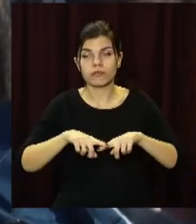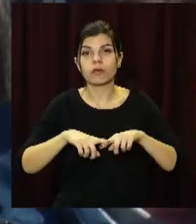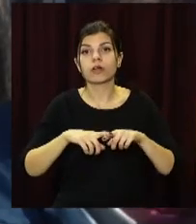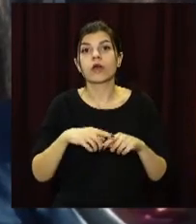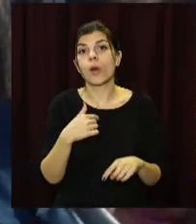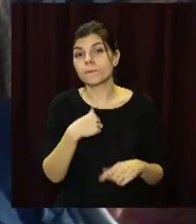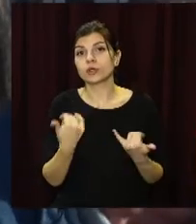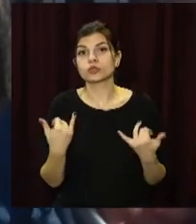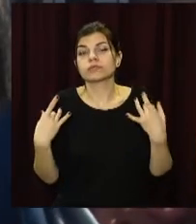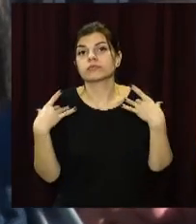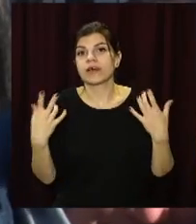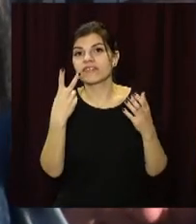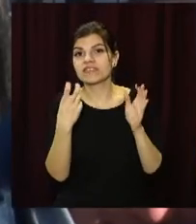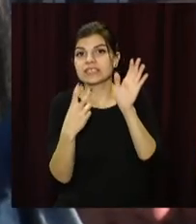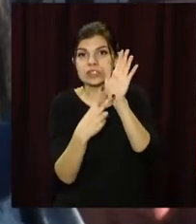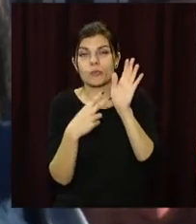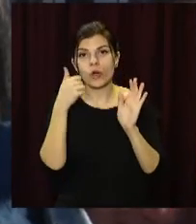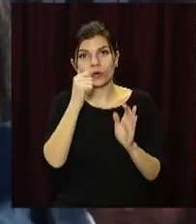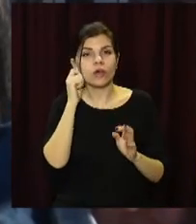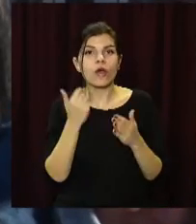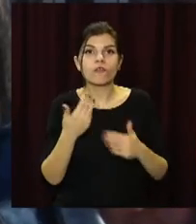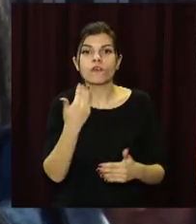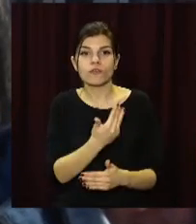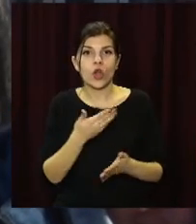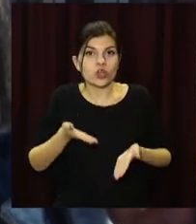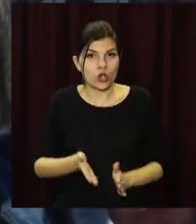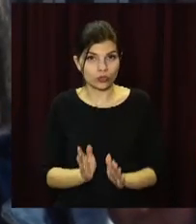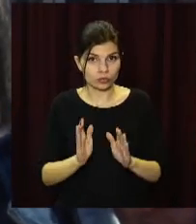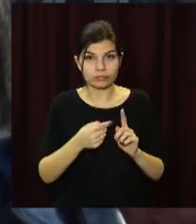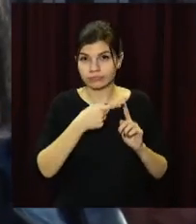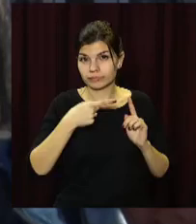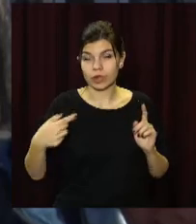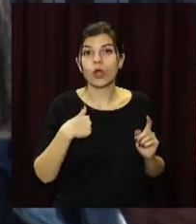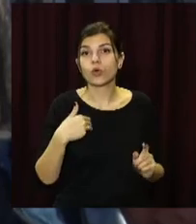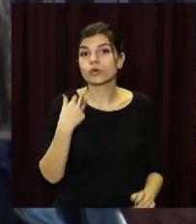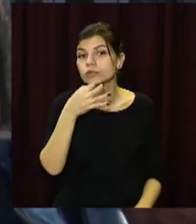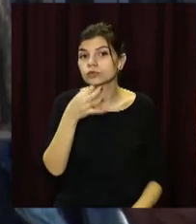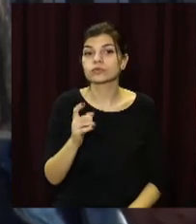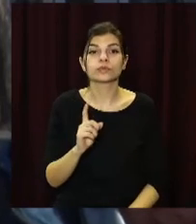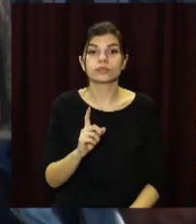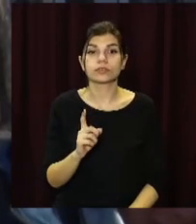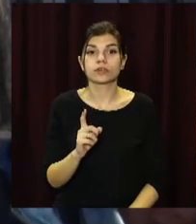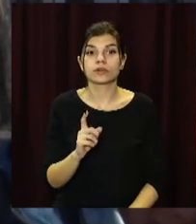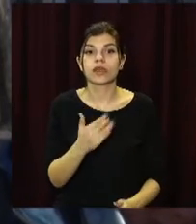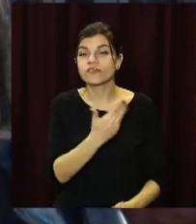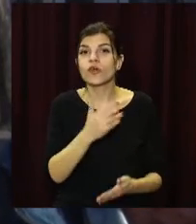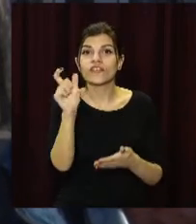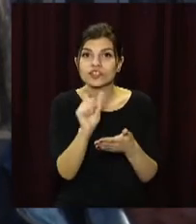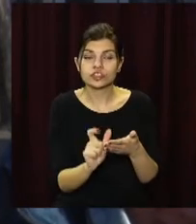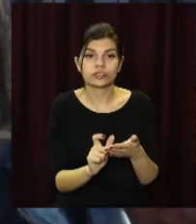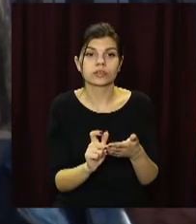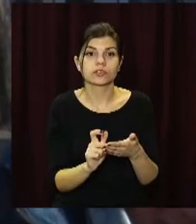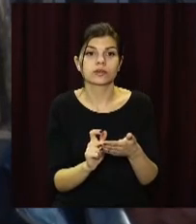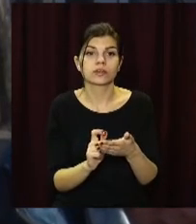сьогодні відзначаємо 207-му річницю з дня його народження і я хочу сказати, що його вірші і